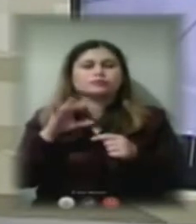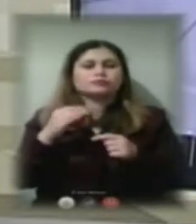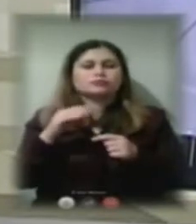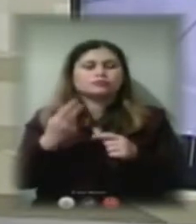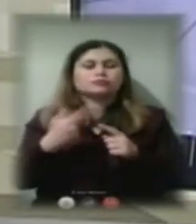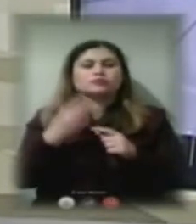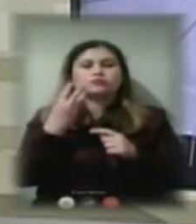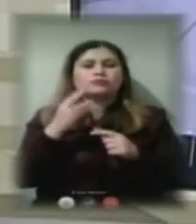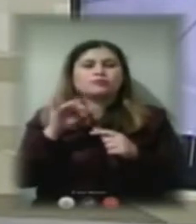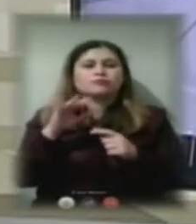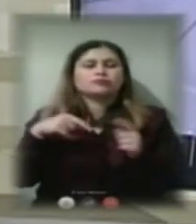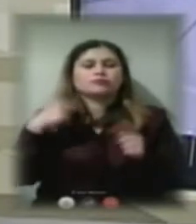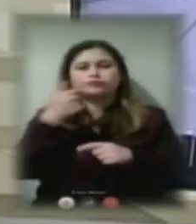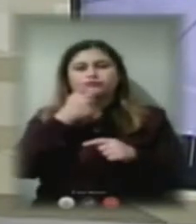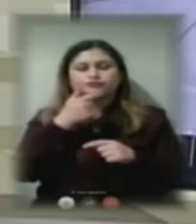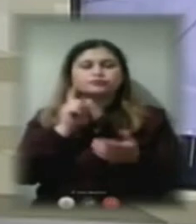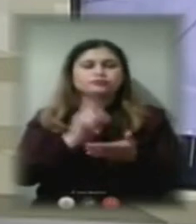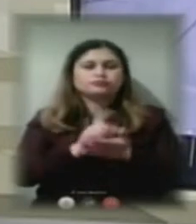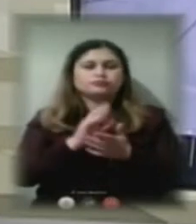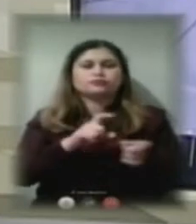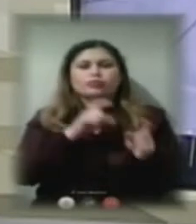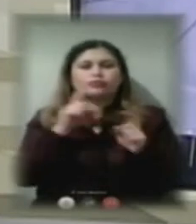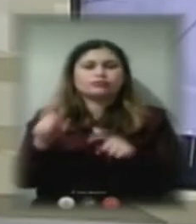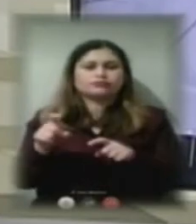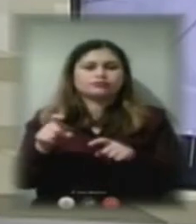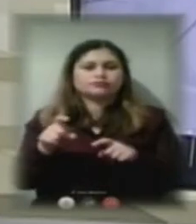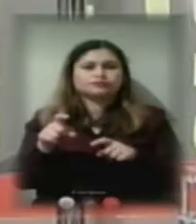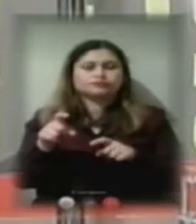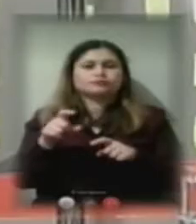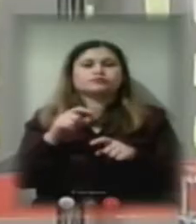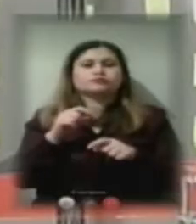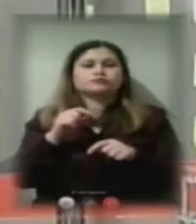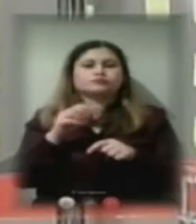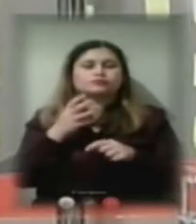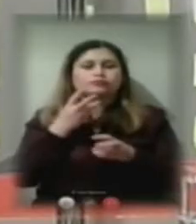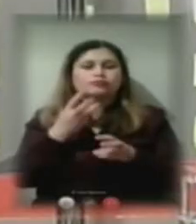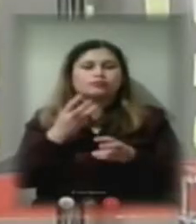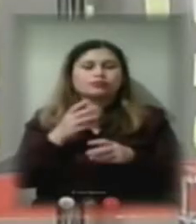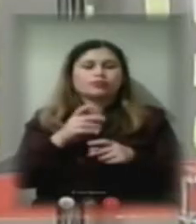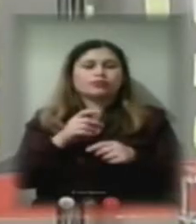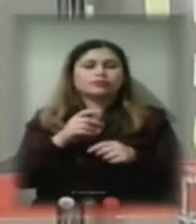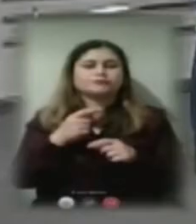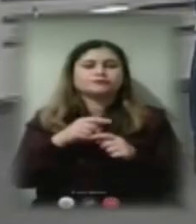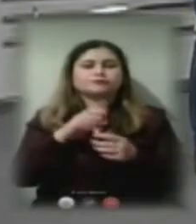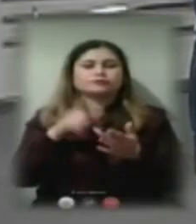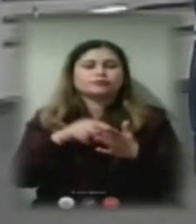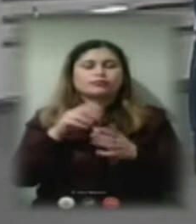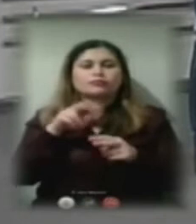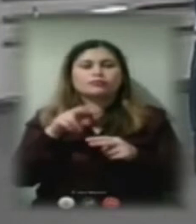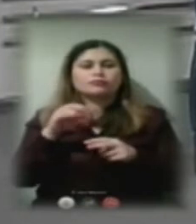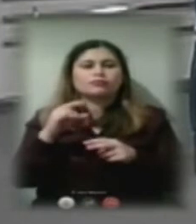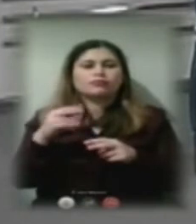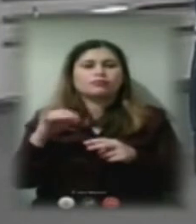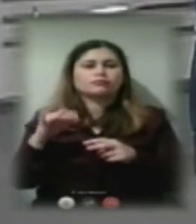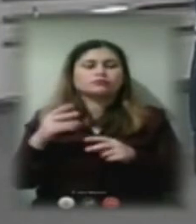на наступний рік обов'язково переведемо на автономне опалення. Запитання від глядачів, скажіть, будь ласка, як